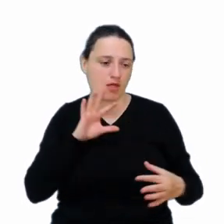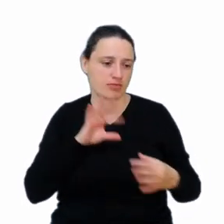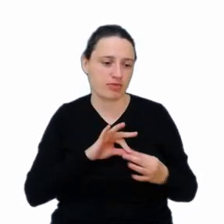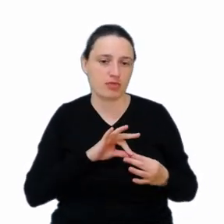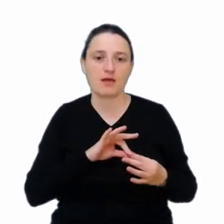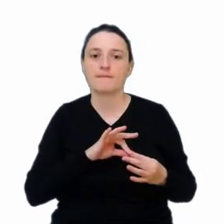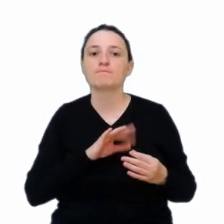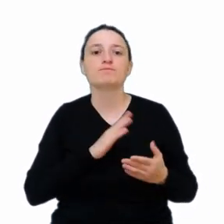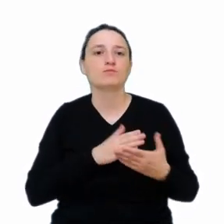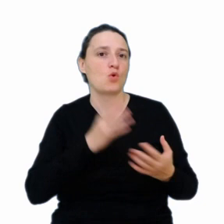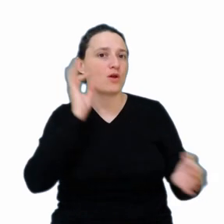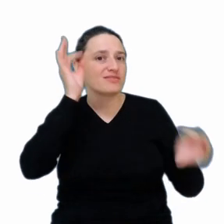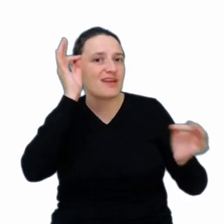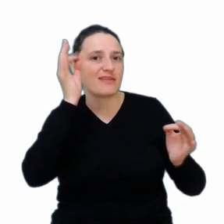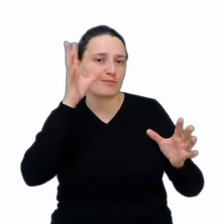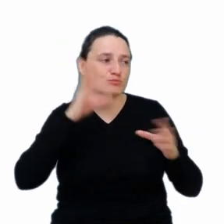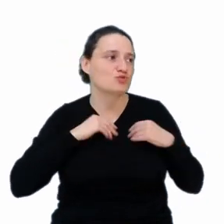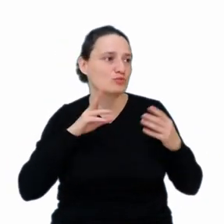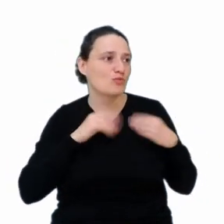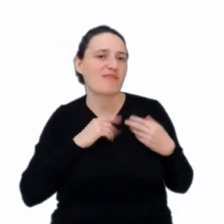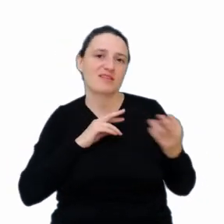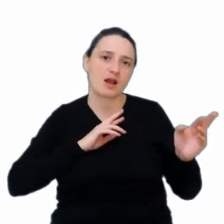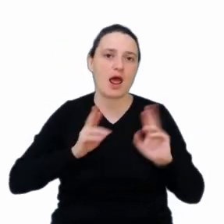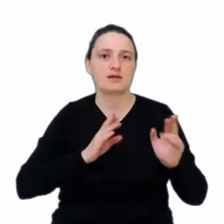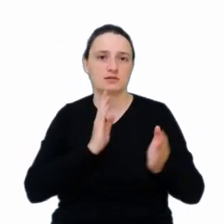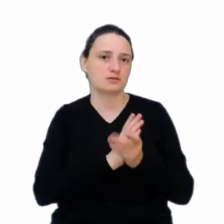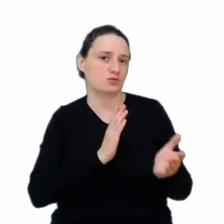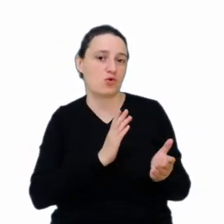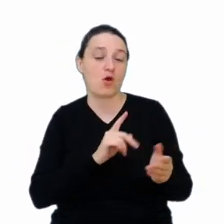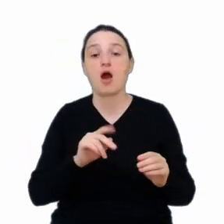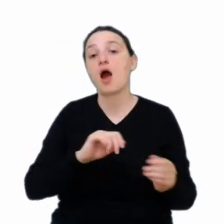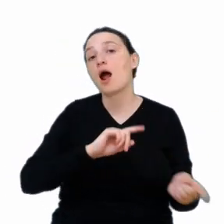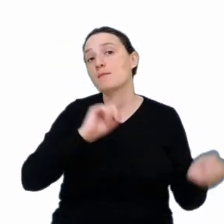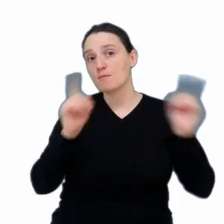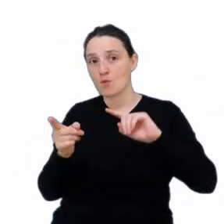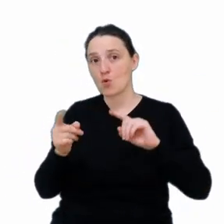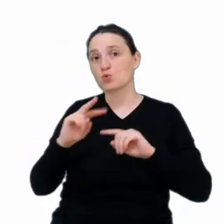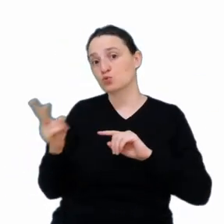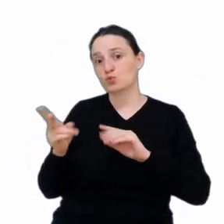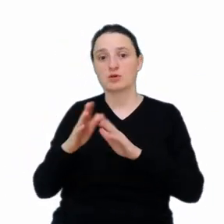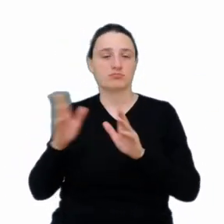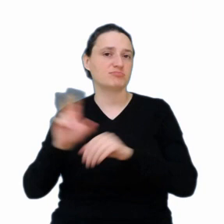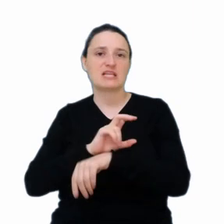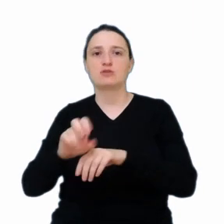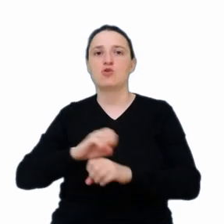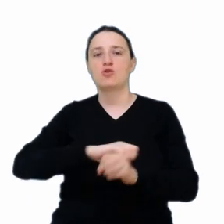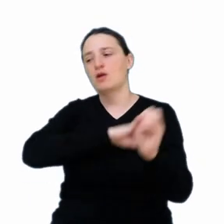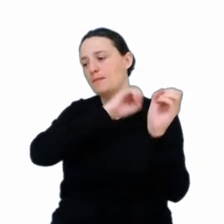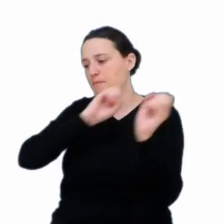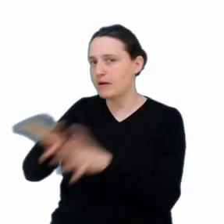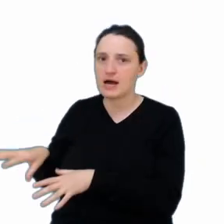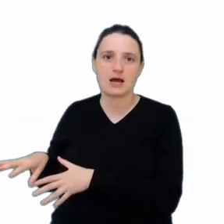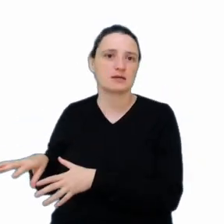do przyjmowania danych, ewentualnie reakcji na nie. Czy alternatywa numer dwa, zupełne porzucenie technologii, powrót do